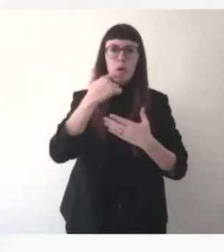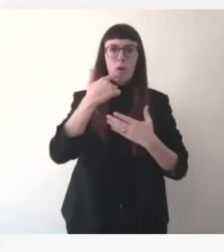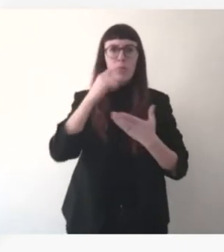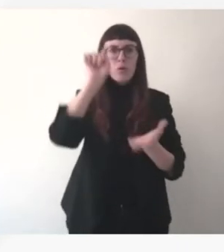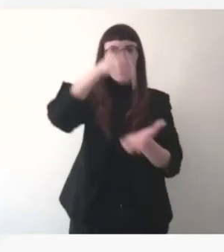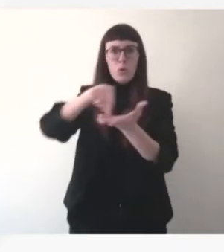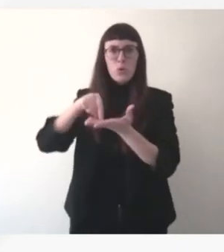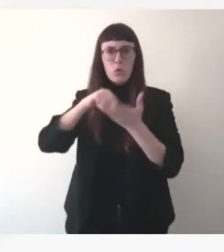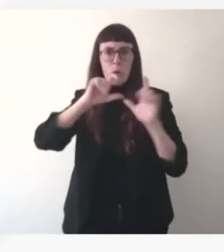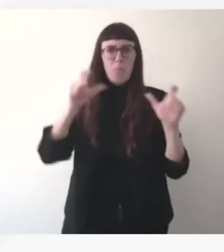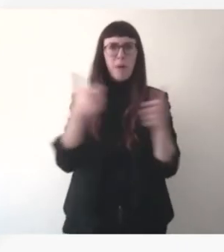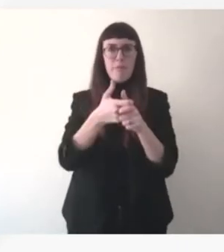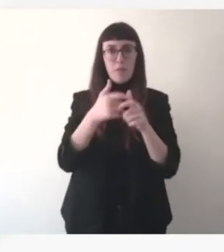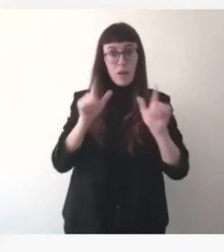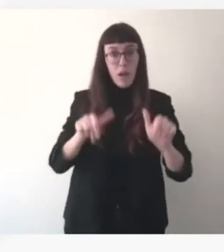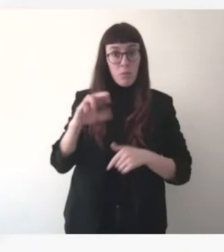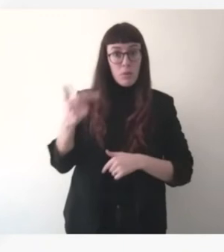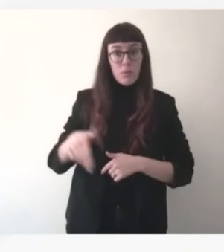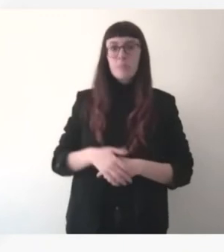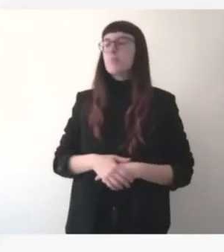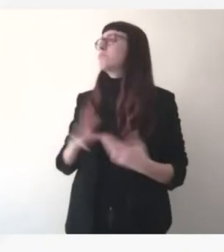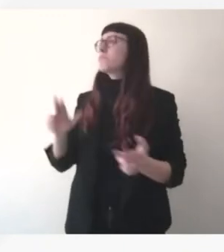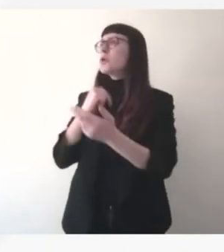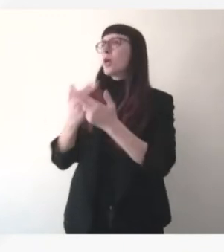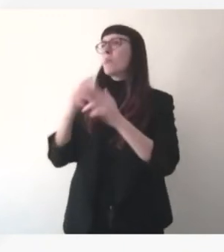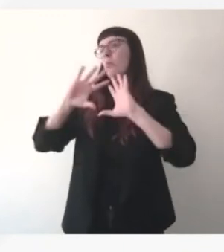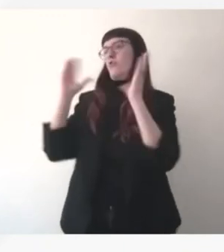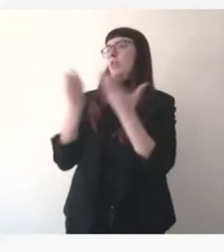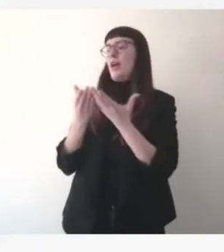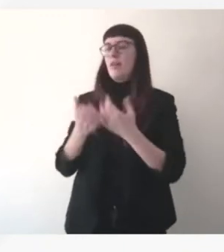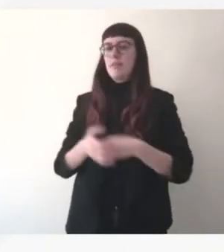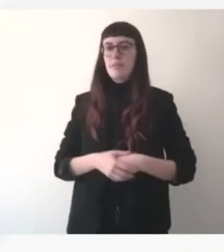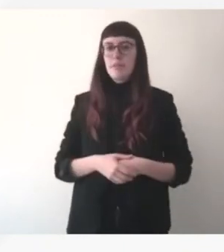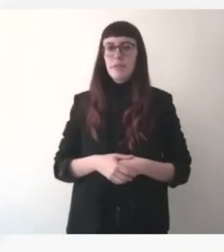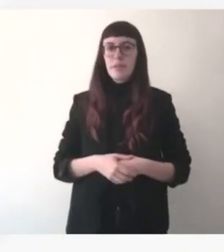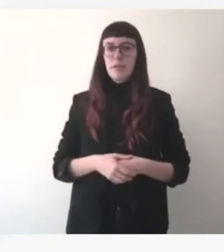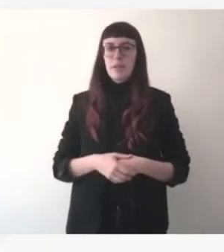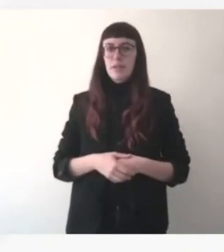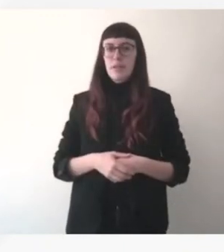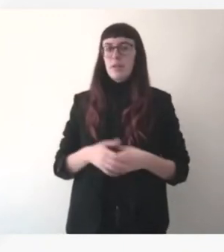répondre de manière générale. Nous avons échangé sur les